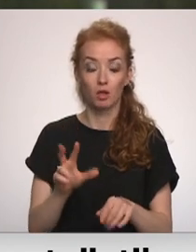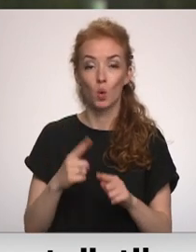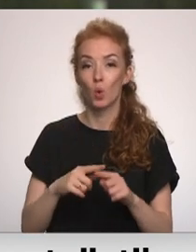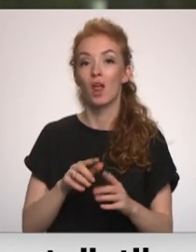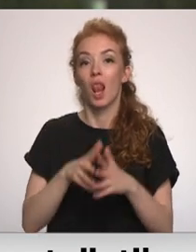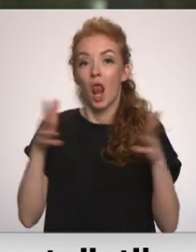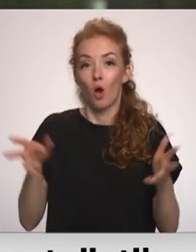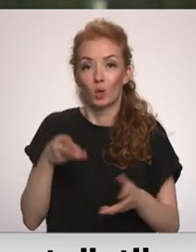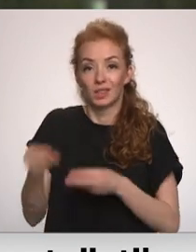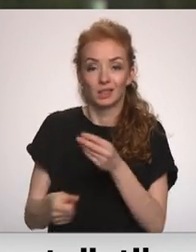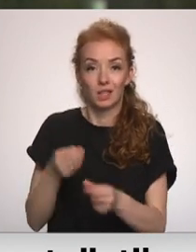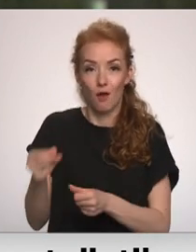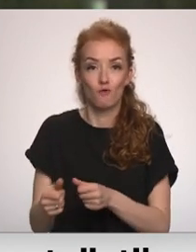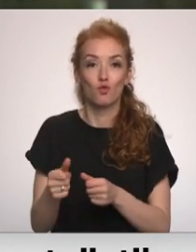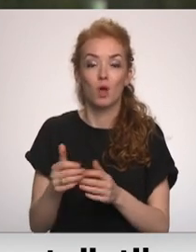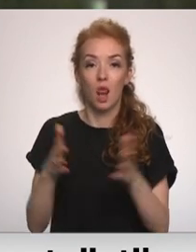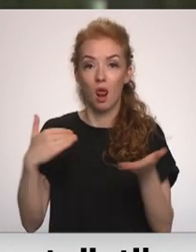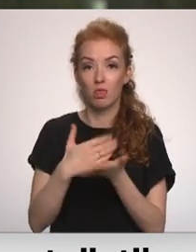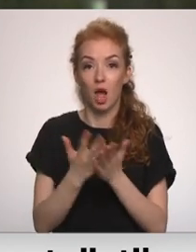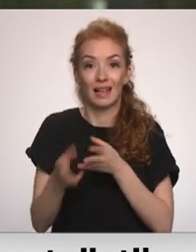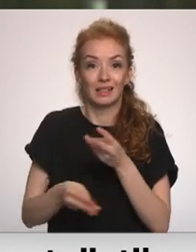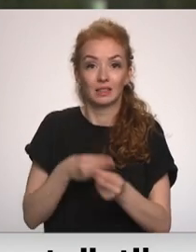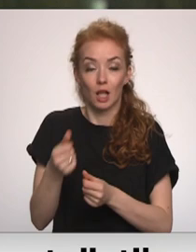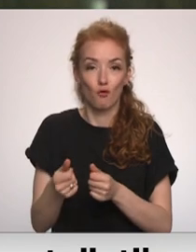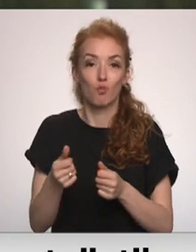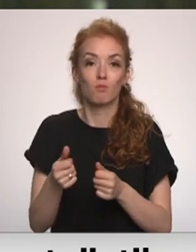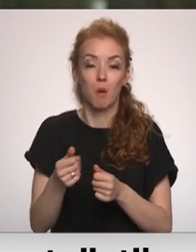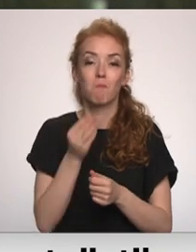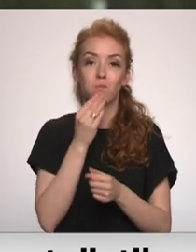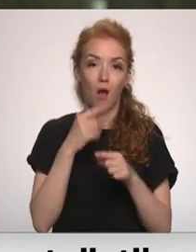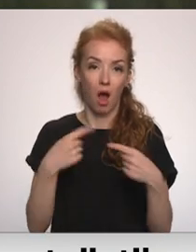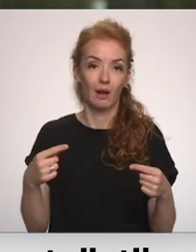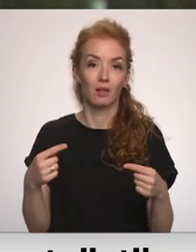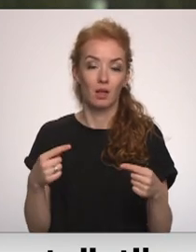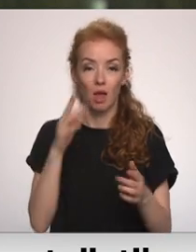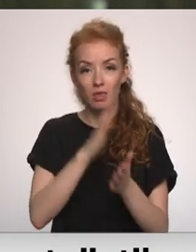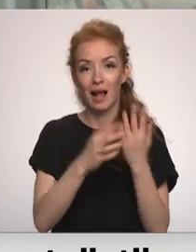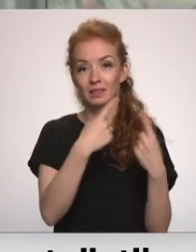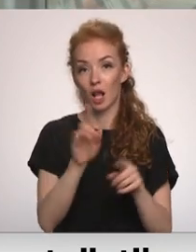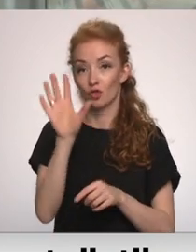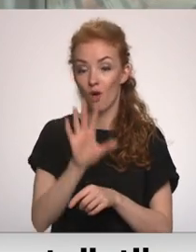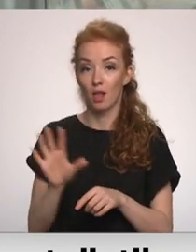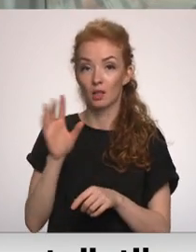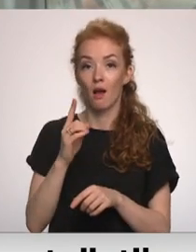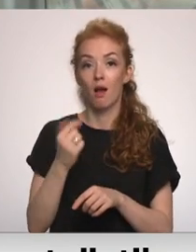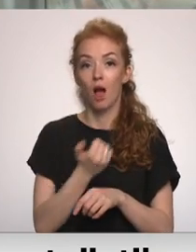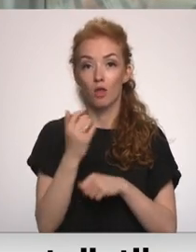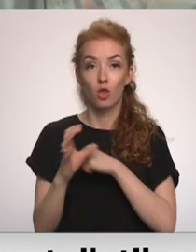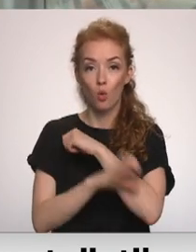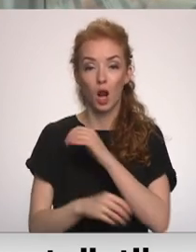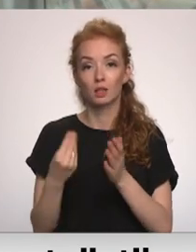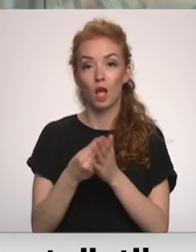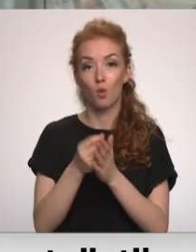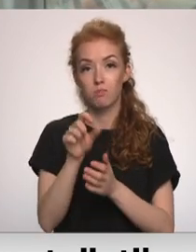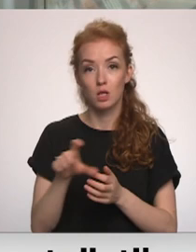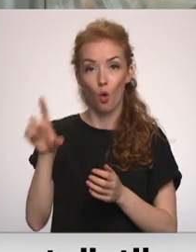lielāko daļu izdevumiem mums aiziet pārtikai vairāk kā citās valstīs. Gada nogalē cenu pieaugums